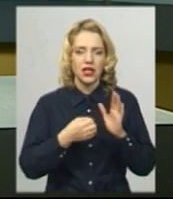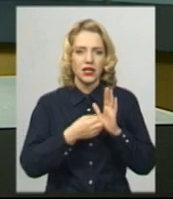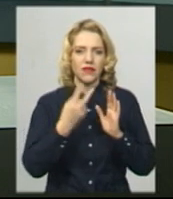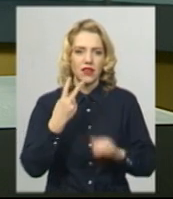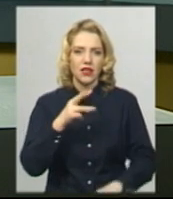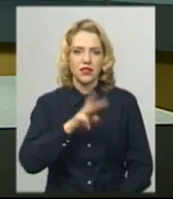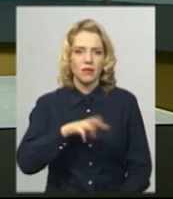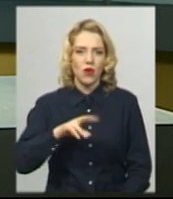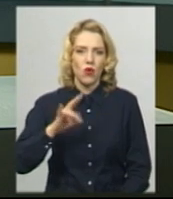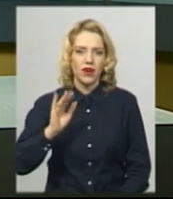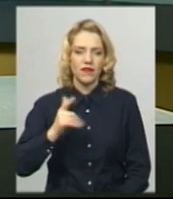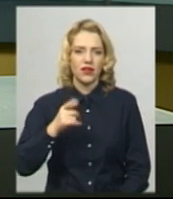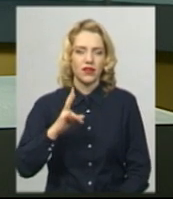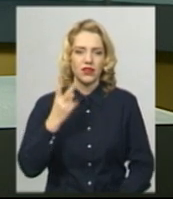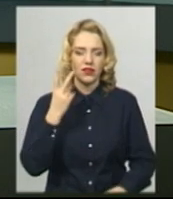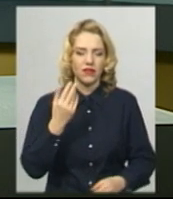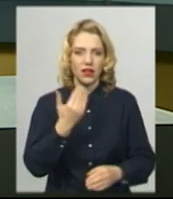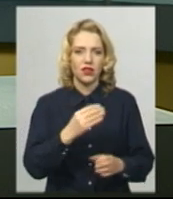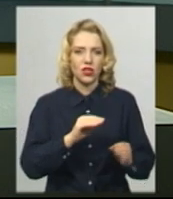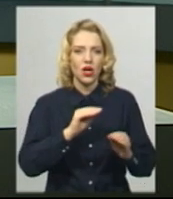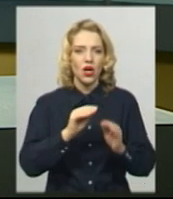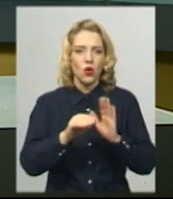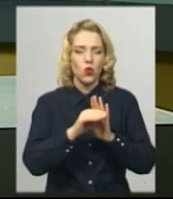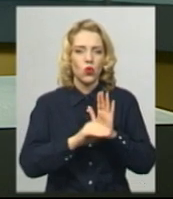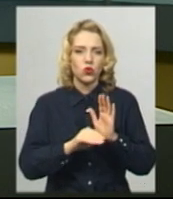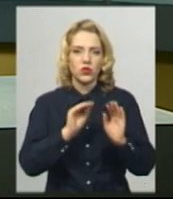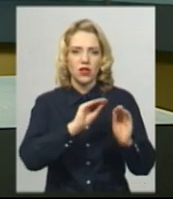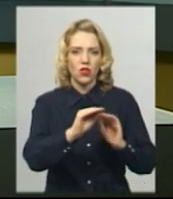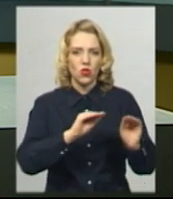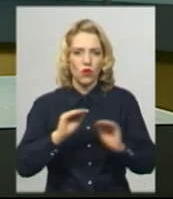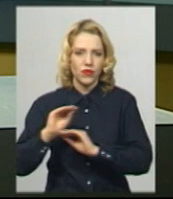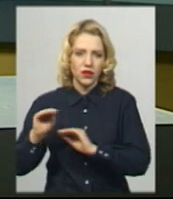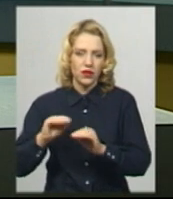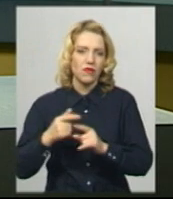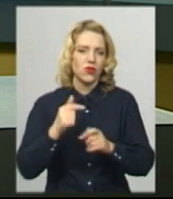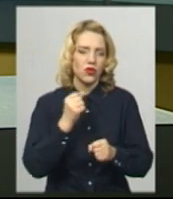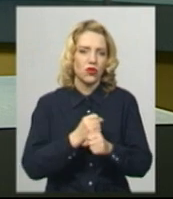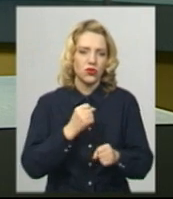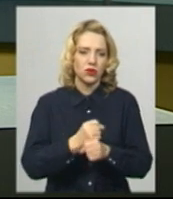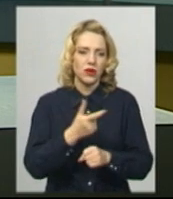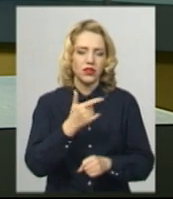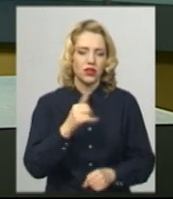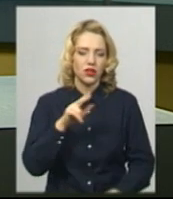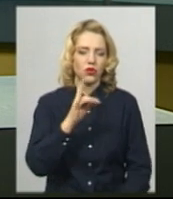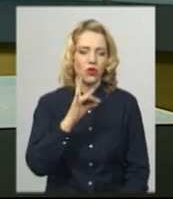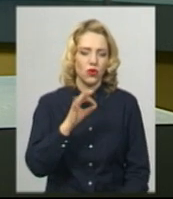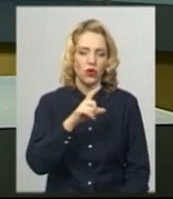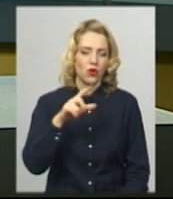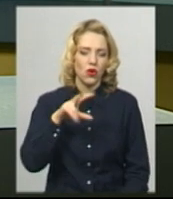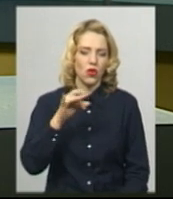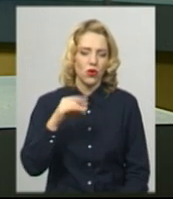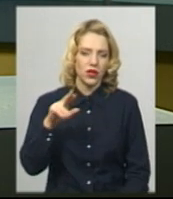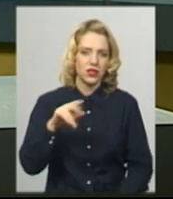млн грн. Дві її гідролізні установки виробляють гідрохлорид із звичайної кухонної солі і води. Світлана Поробок